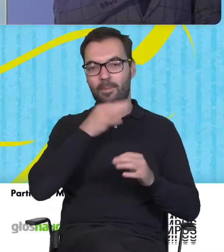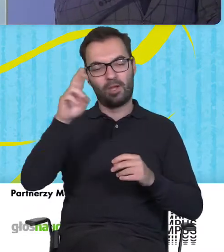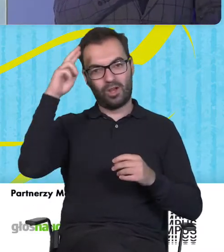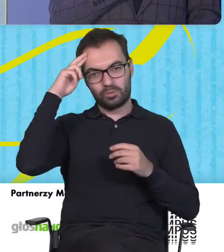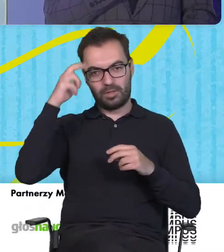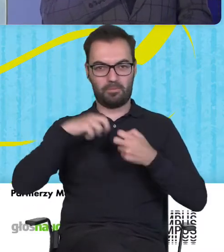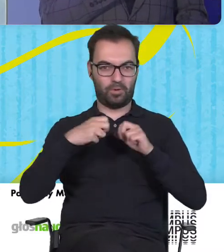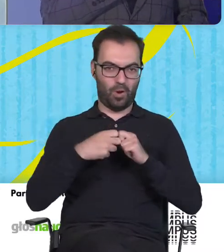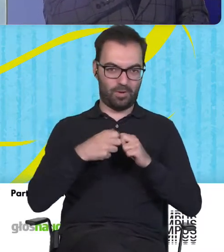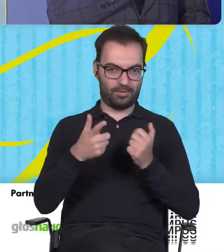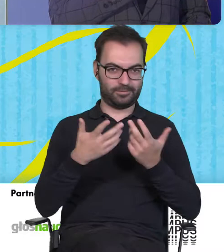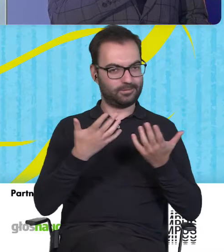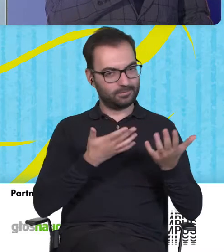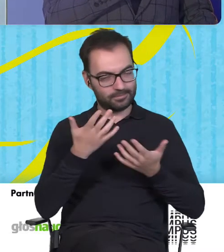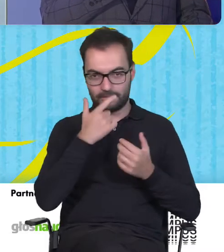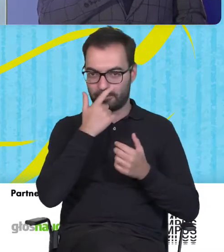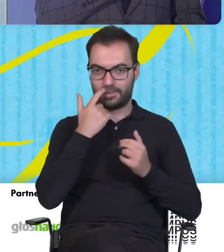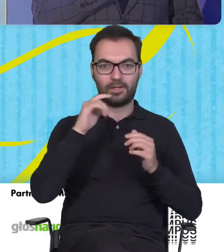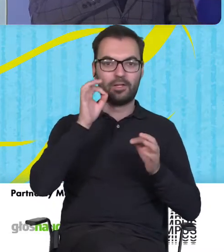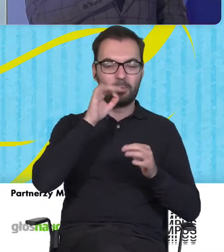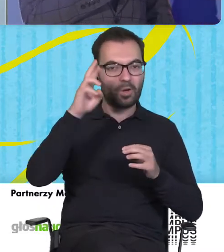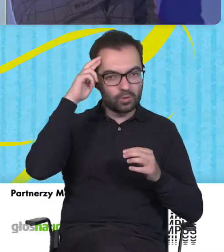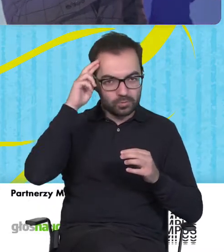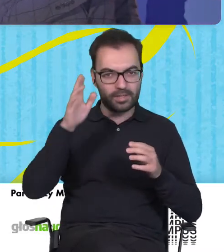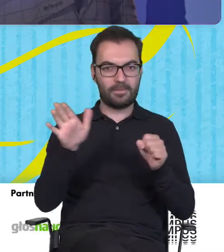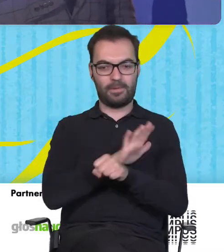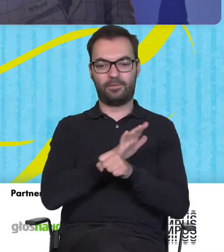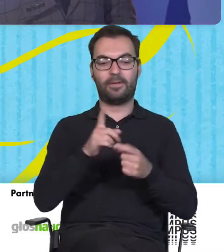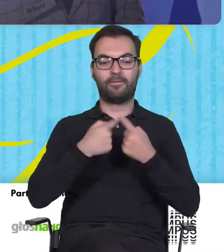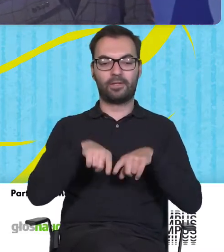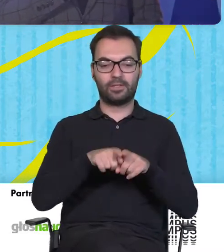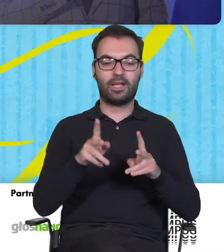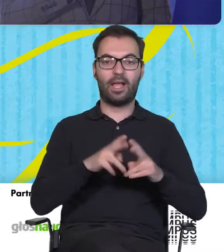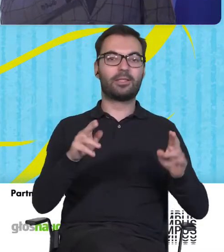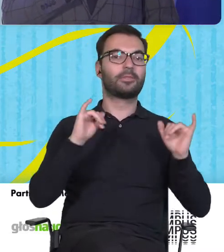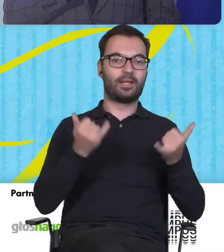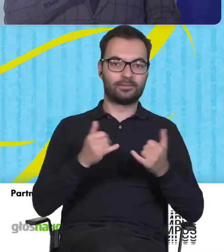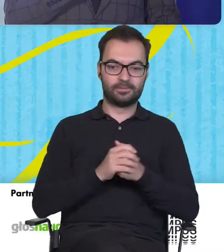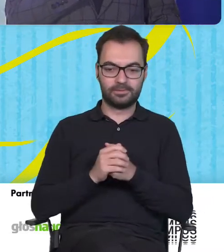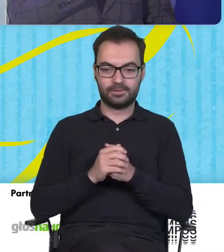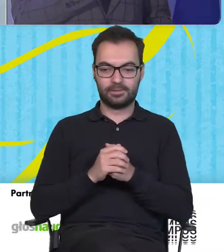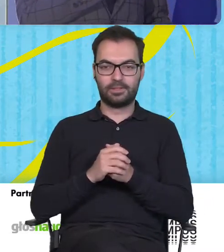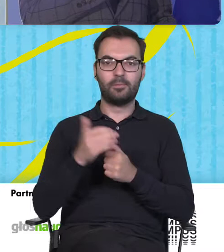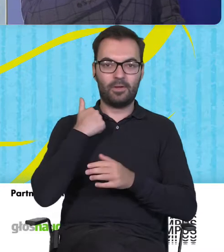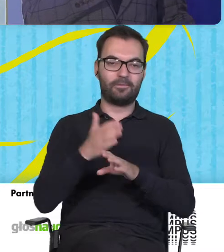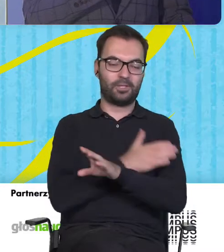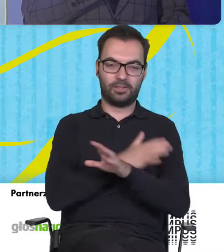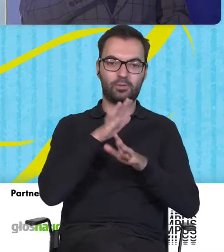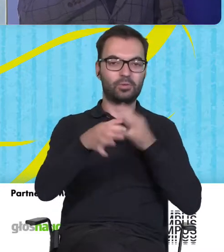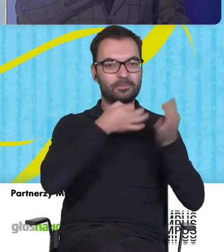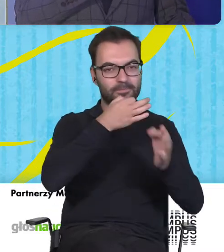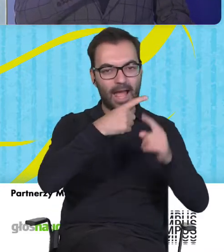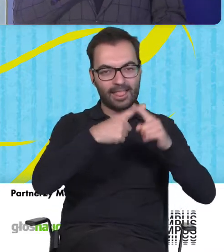na którym chcemy zaradzić, poznanie go. Zrealizowaliśmy ten etap poprzez wiele ankiet z naszą grupą